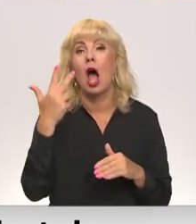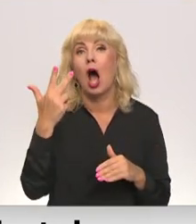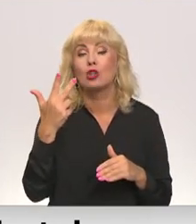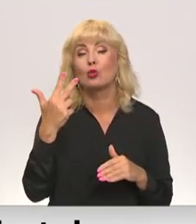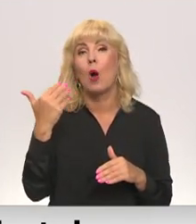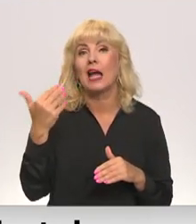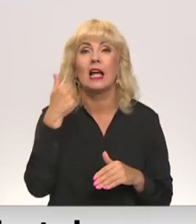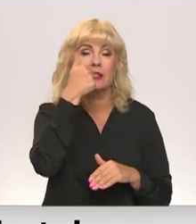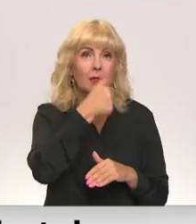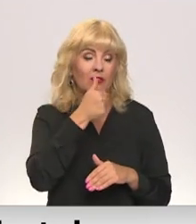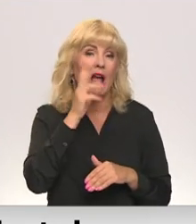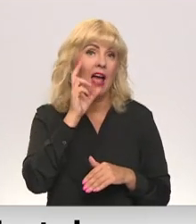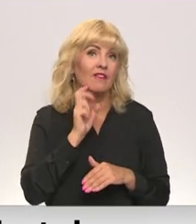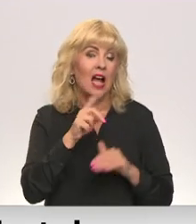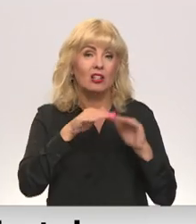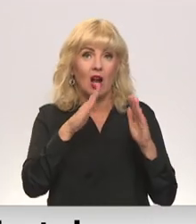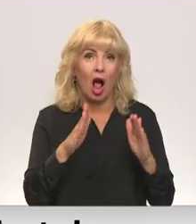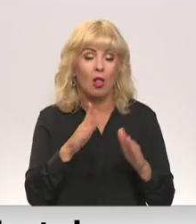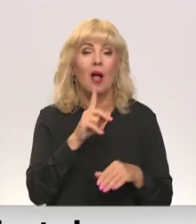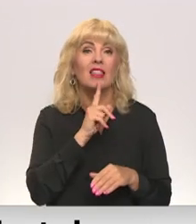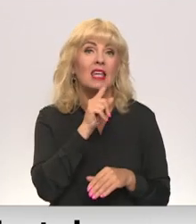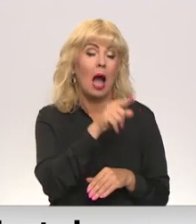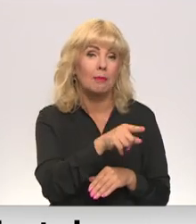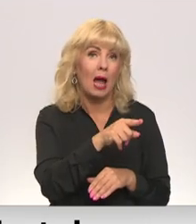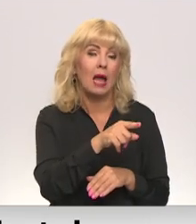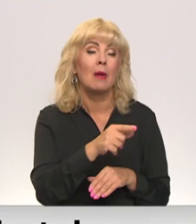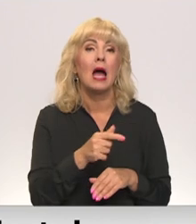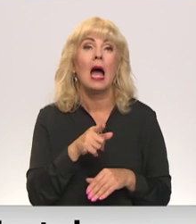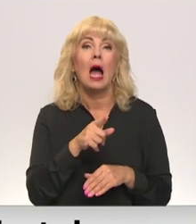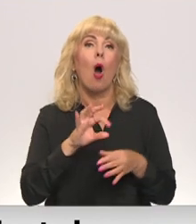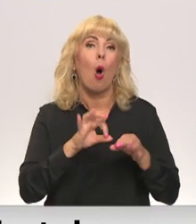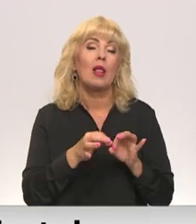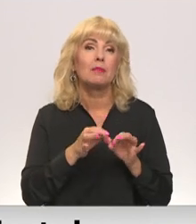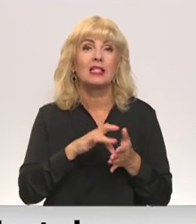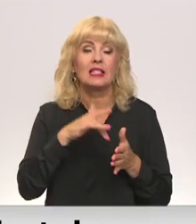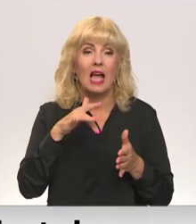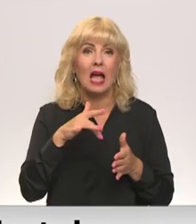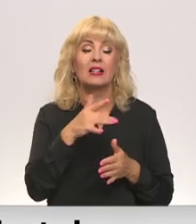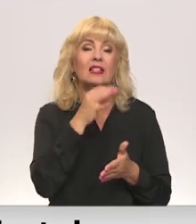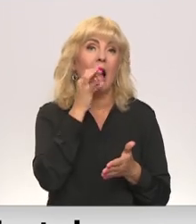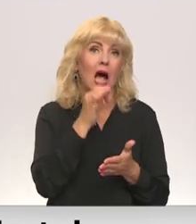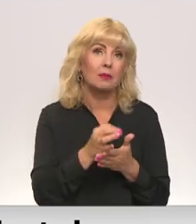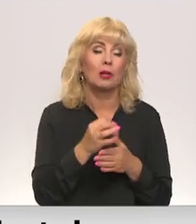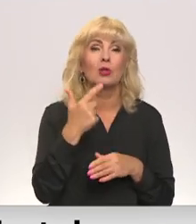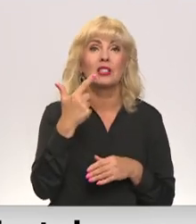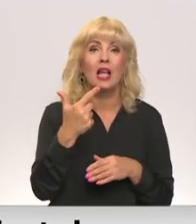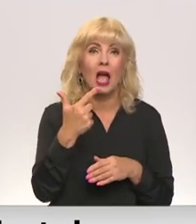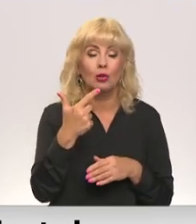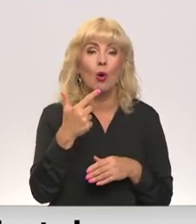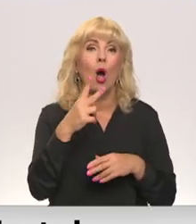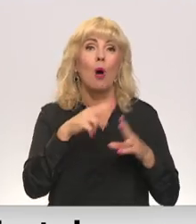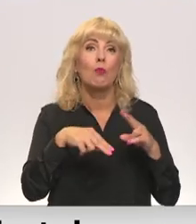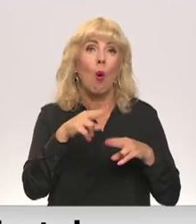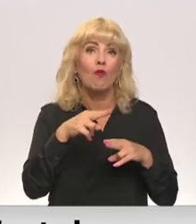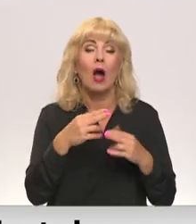privātās. Vecākā no šīm hālēm atrodas Liepājā, kur siejā Liepājas olimpiskais centrs pārziņā ir vēl septiņu apjomto būju,